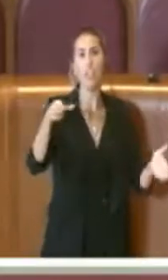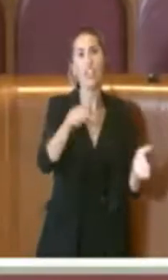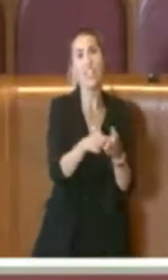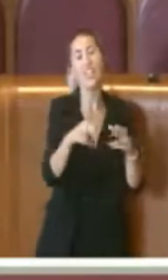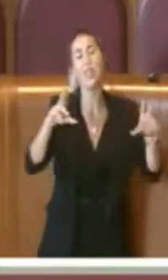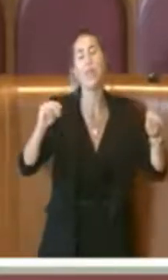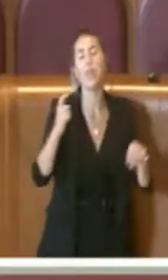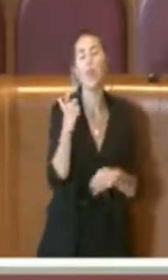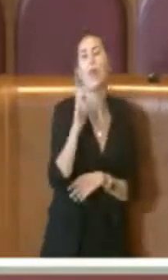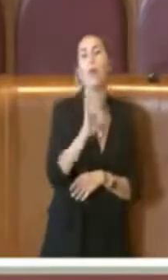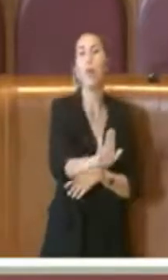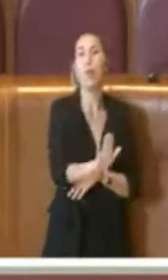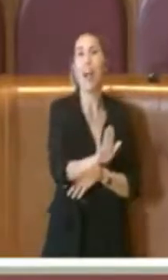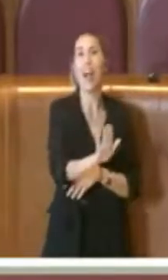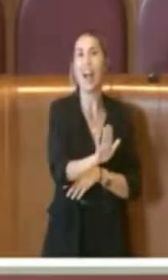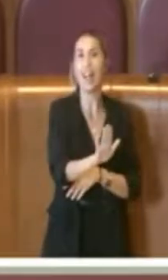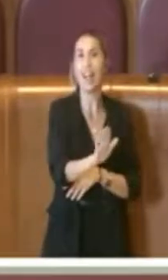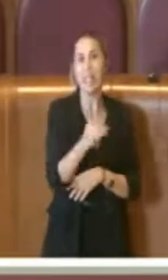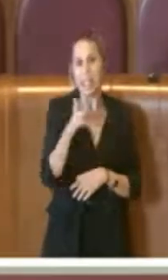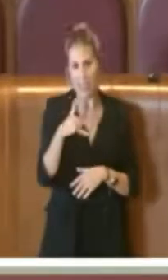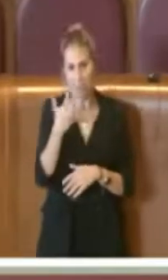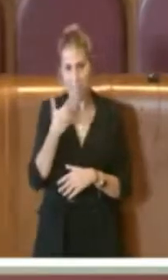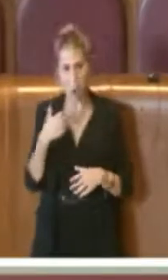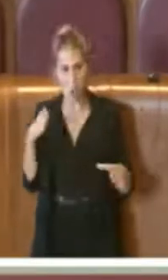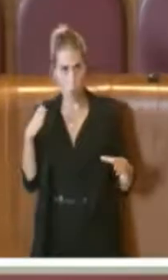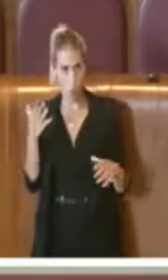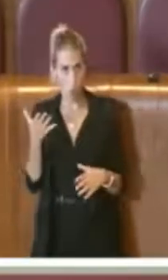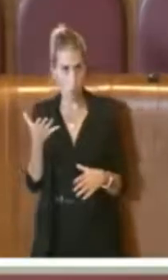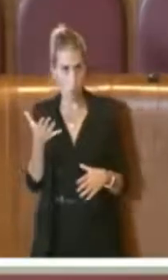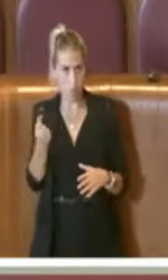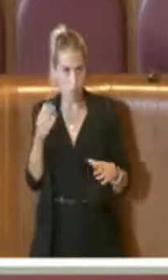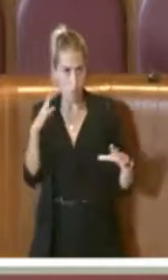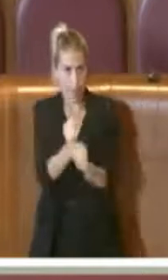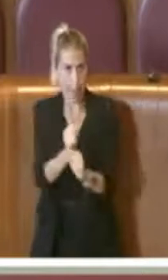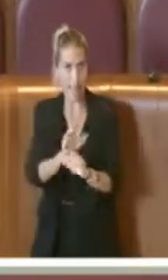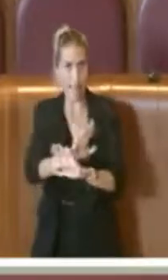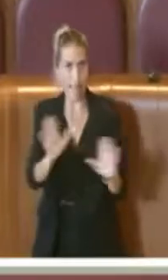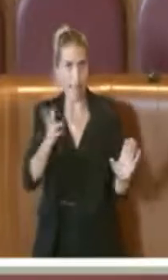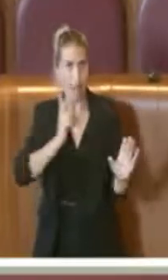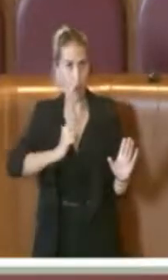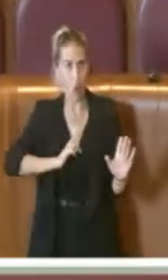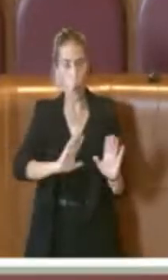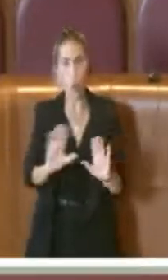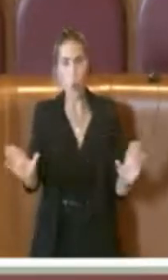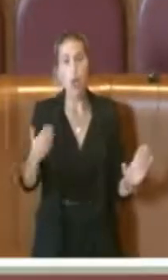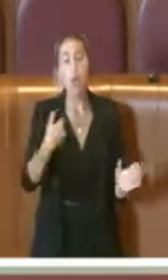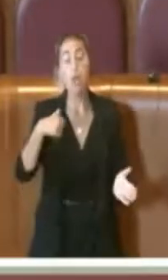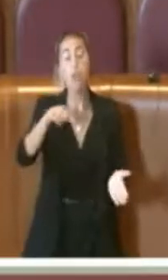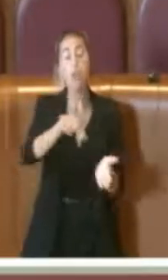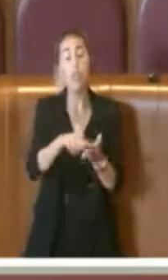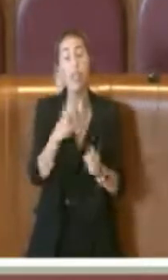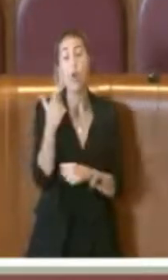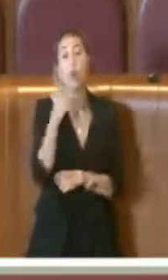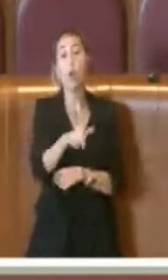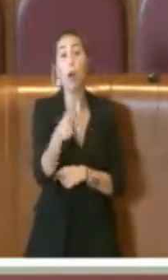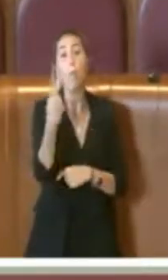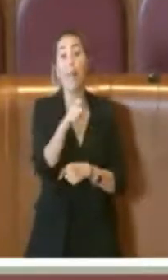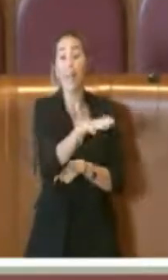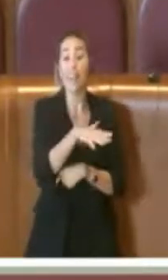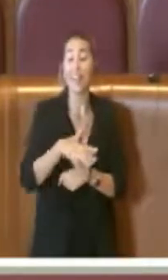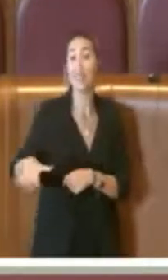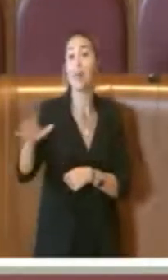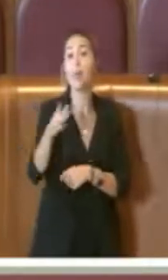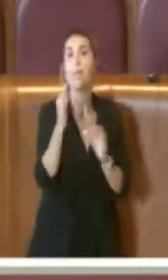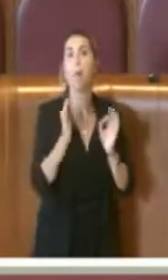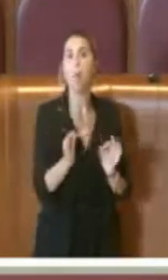culturali, sì, saranno molto brevi, importanti centri culturali per il territorio e soprattutto